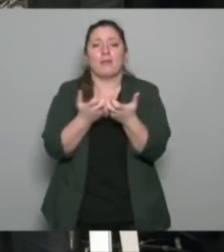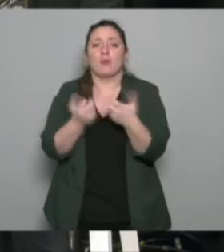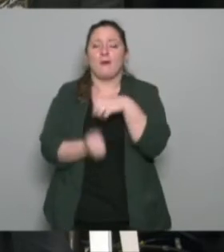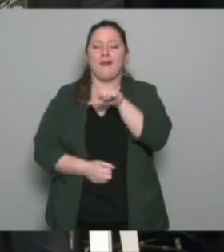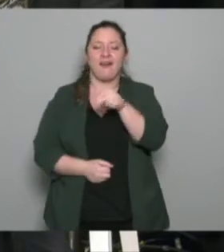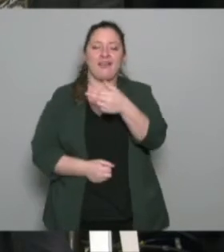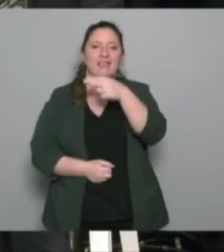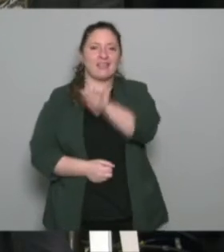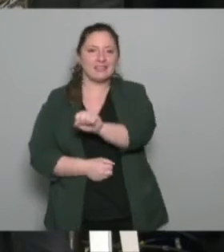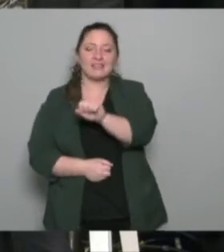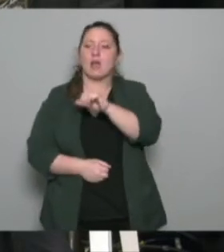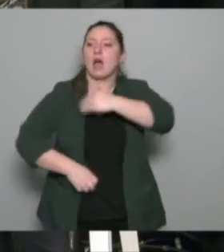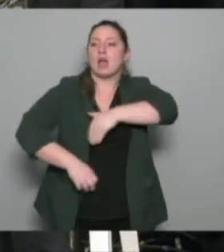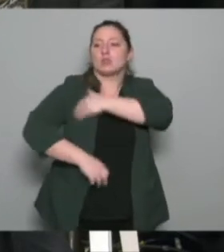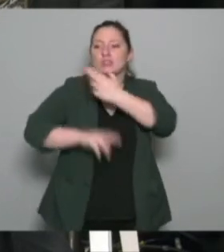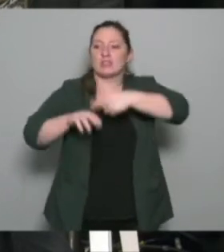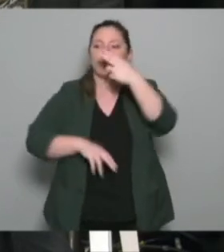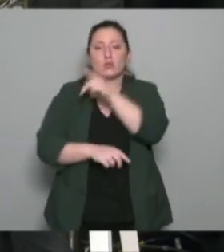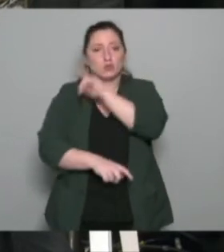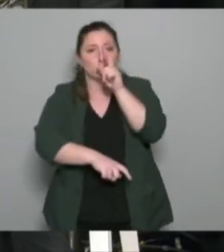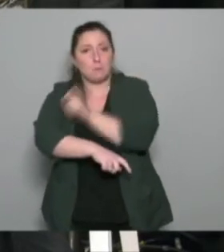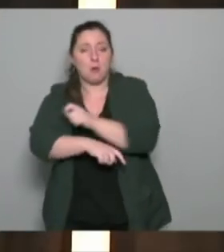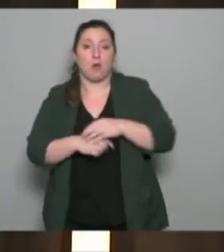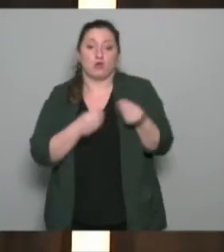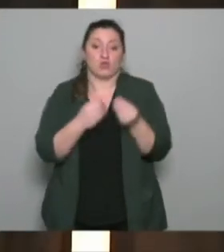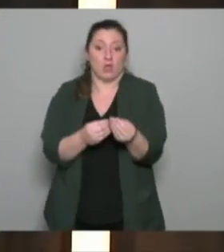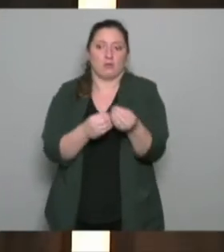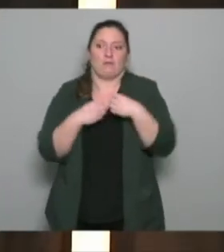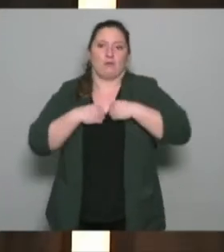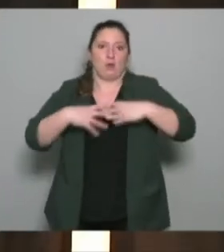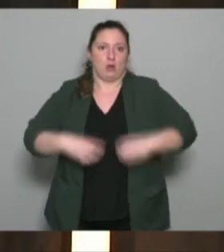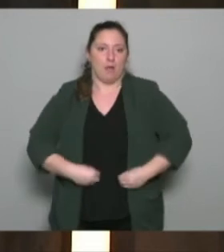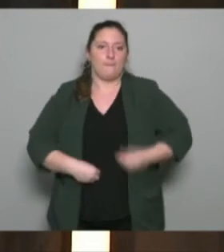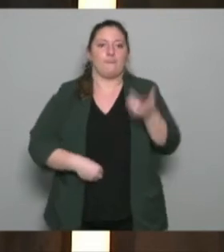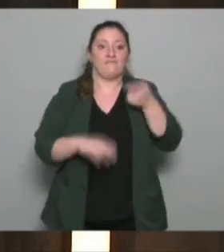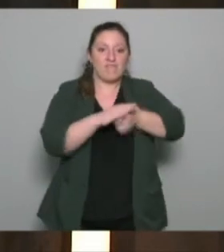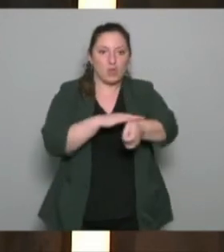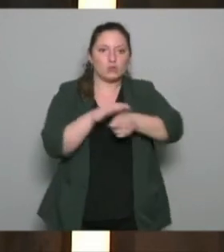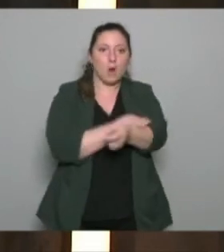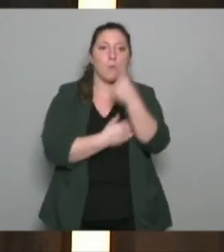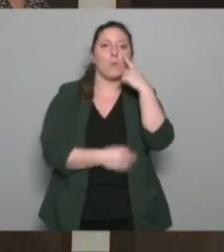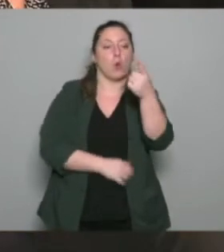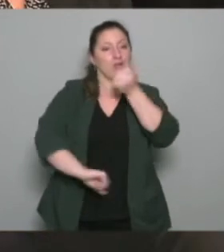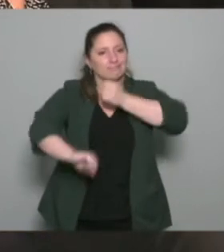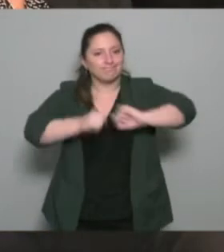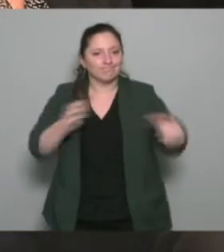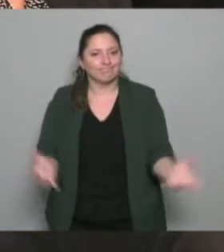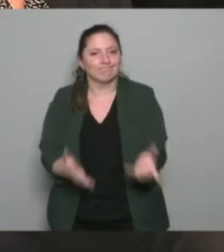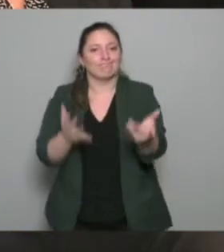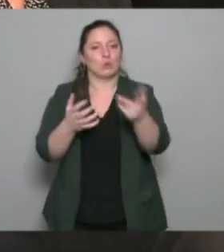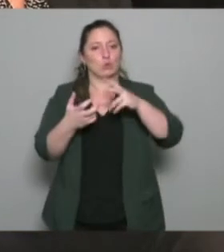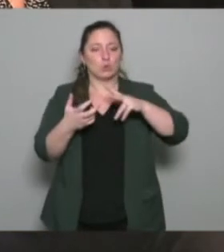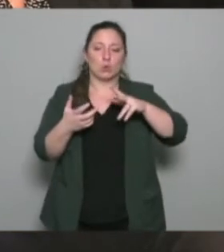'agence nationale du sport qui permet de doter les clubs financièrement sur les actions de formation de structuration du club donc